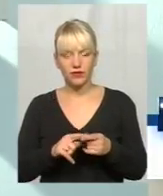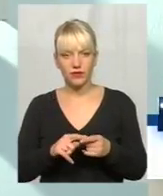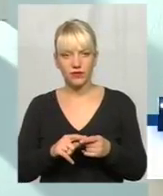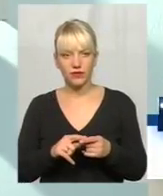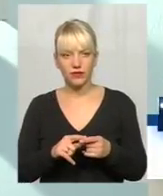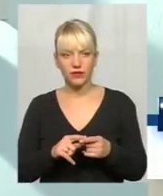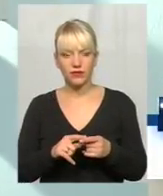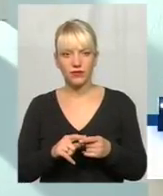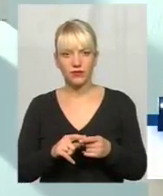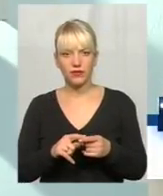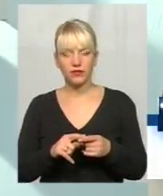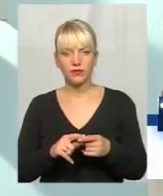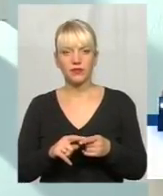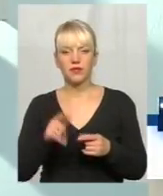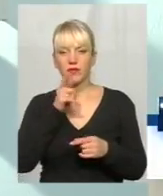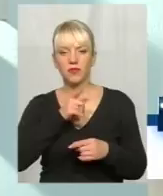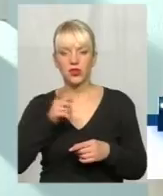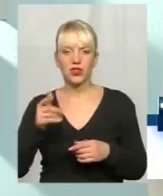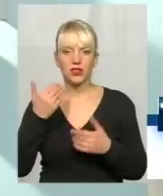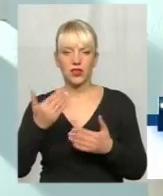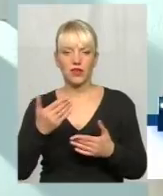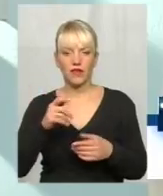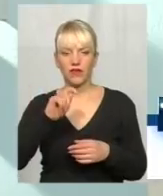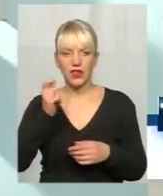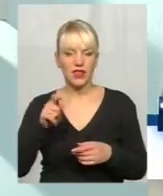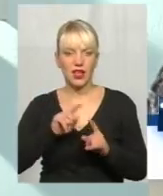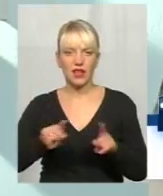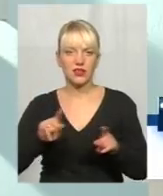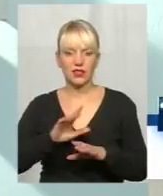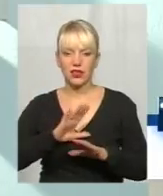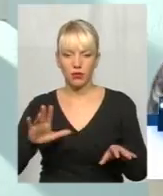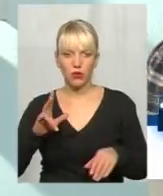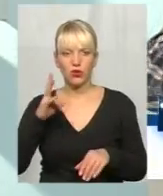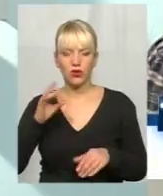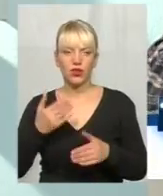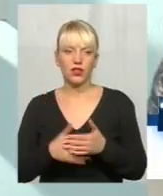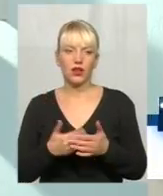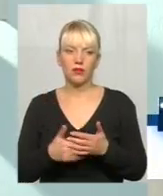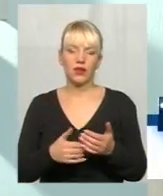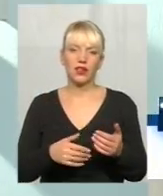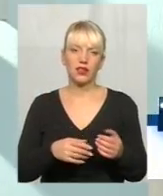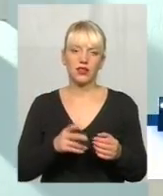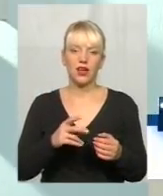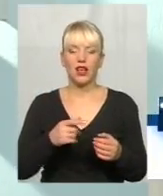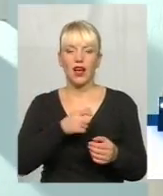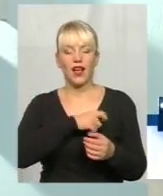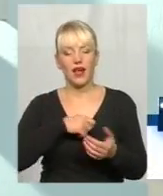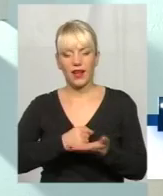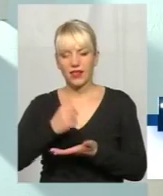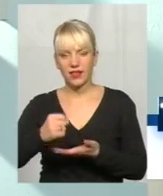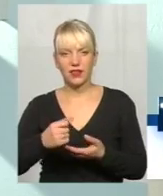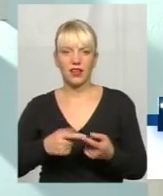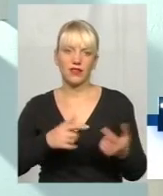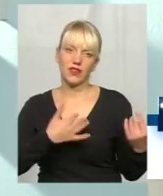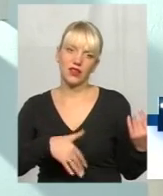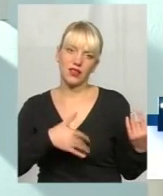Імідживі. Так, імідживі, Тобто, під час них ніби ніякої агітації не проводилось, але, ну, там, кандидат на агітарі поспівав, але не